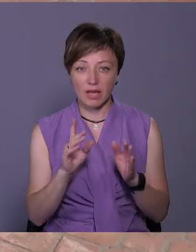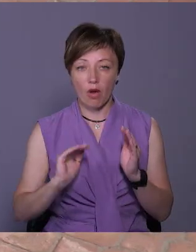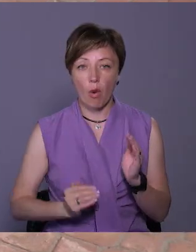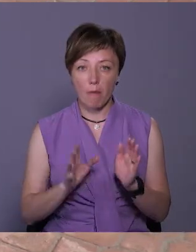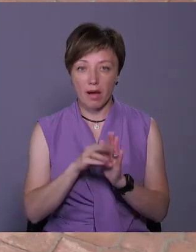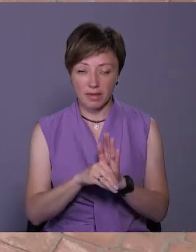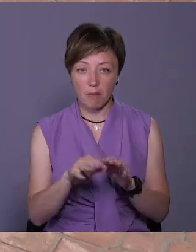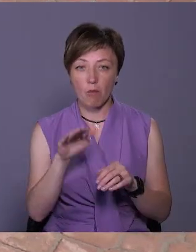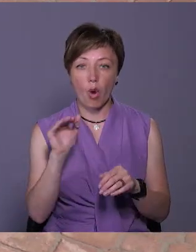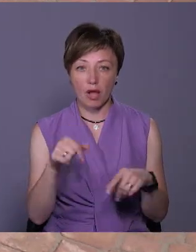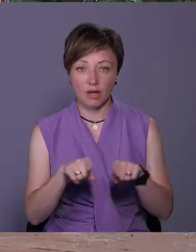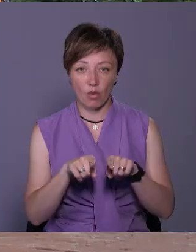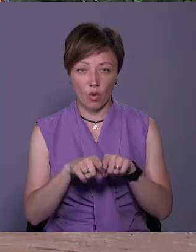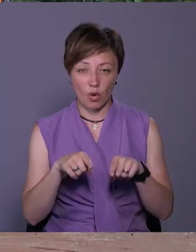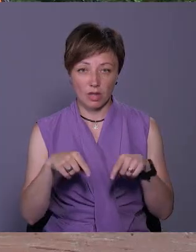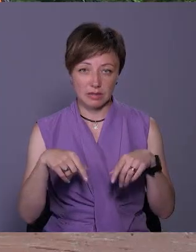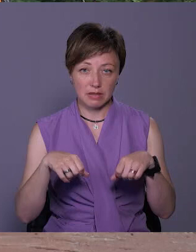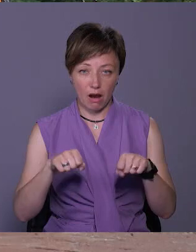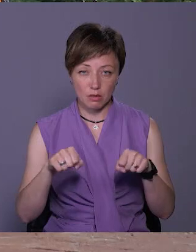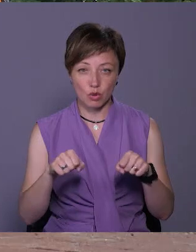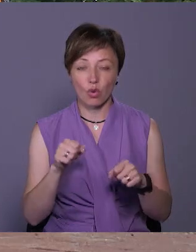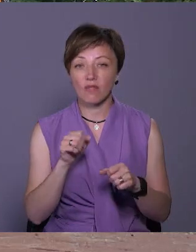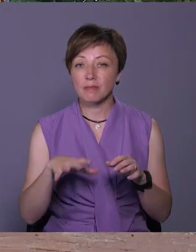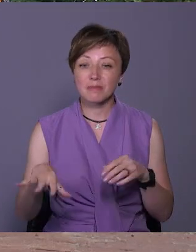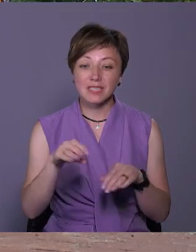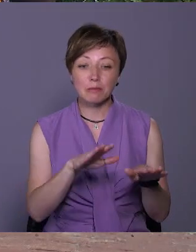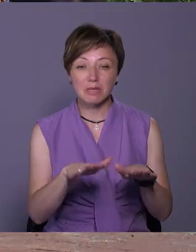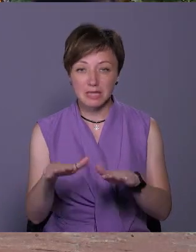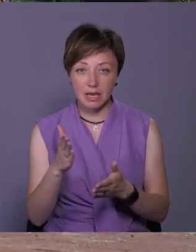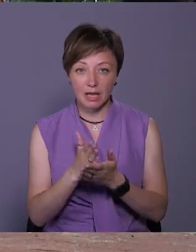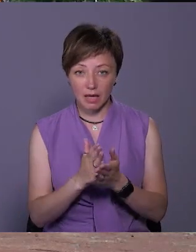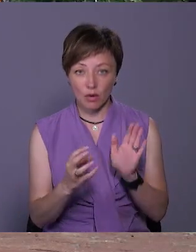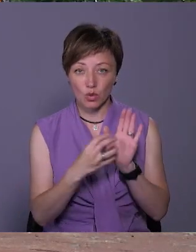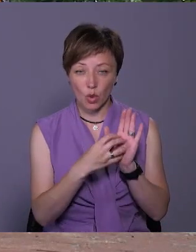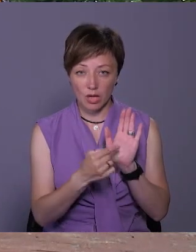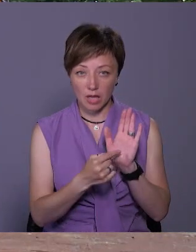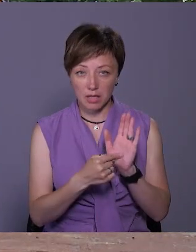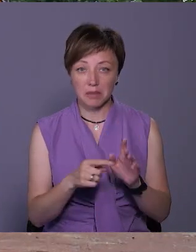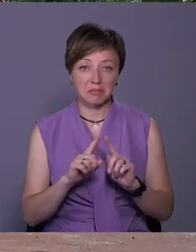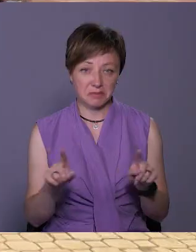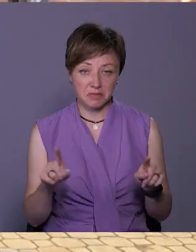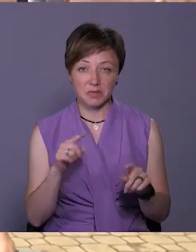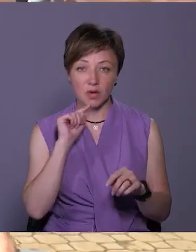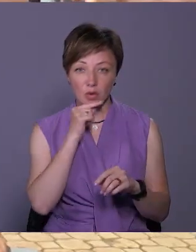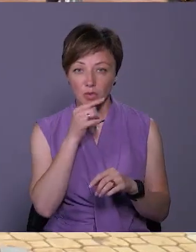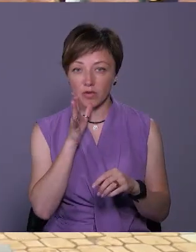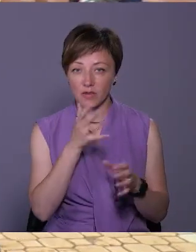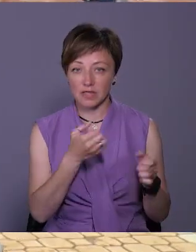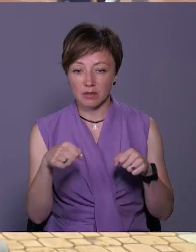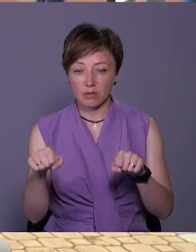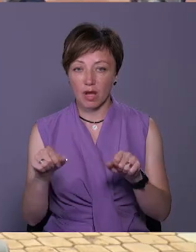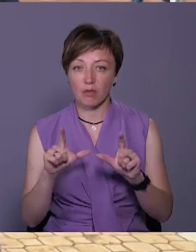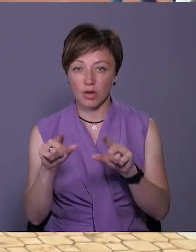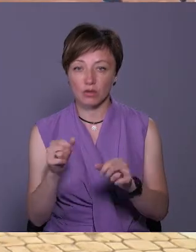що займається прокатом такого транспорту. Усі місця розташування, розповідає, є у додатку. Прикольно штука, економить час. Взяв самокатик,